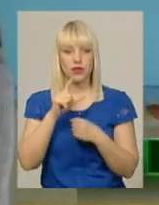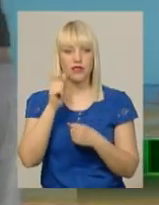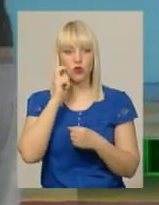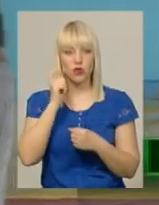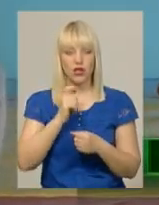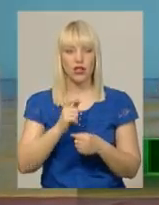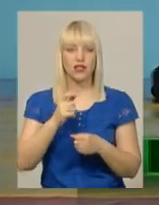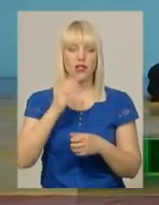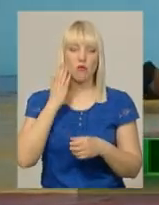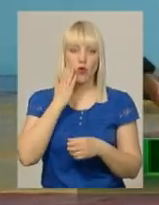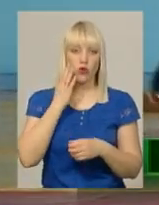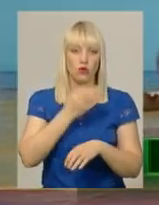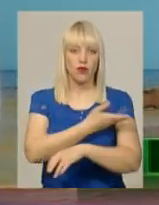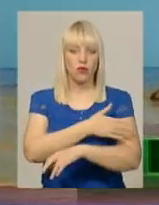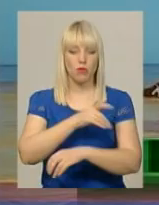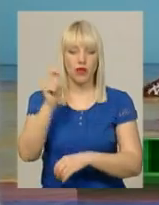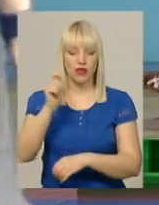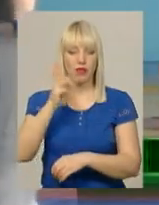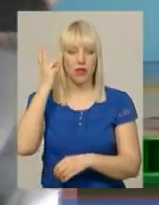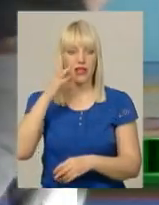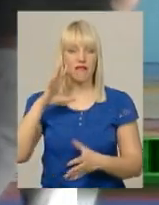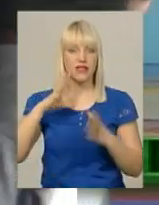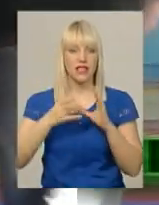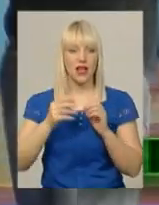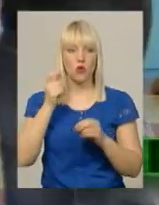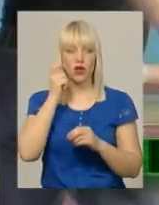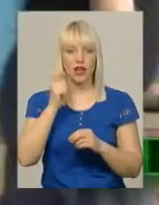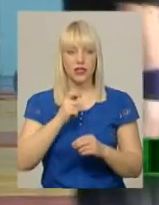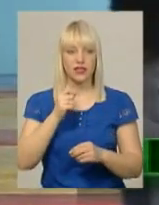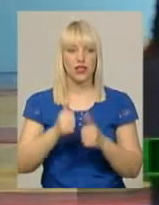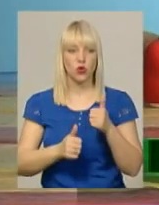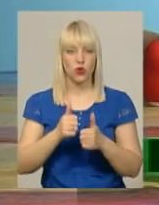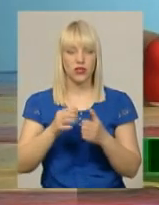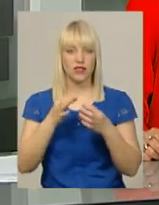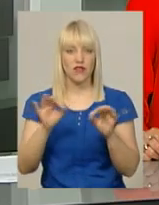Молдови та Польщі приїхали до Хмельницького на всеукраїнський турнір звільної боротьби.